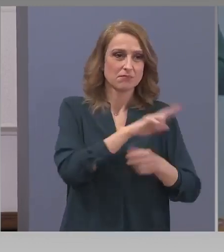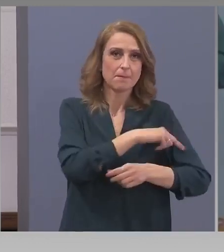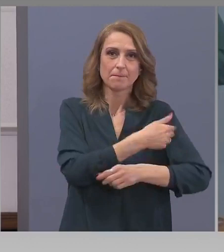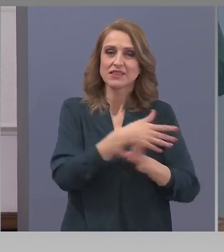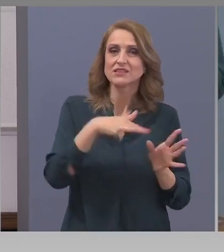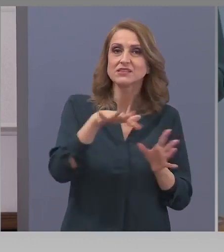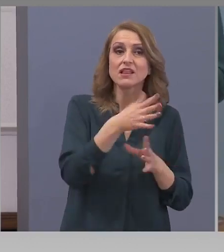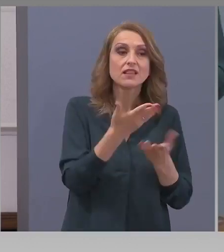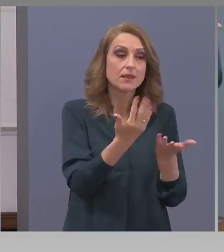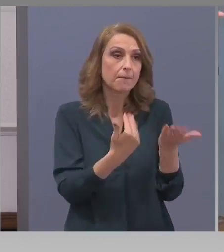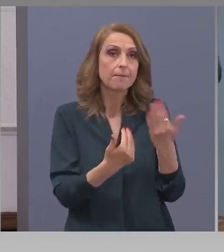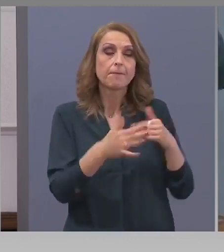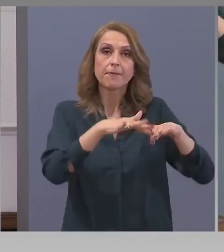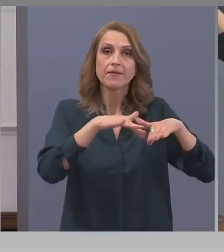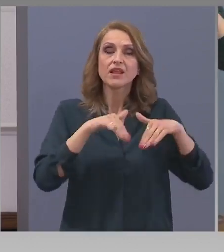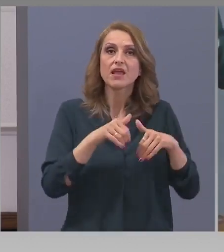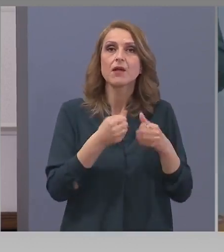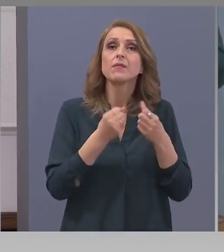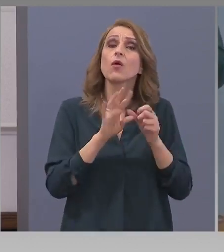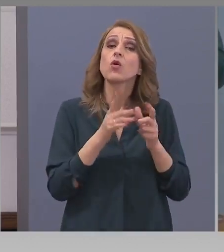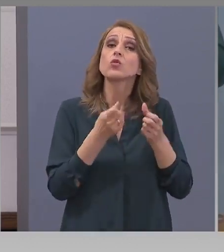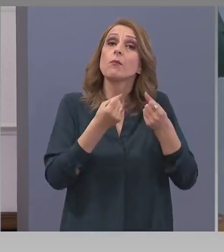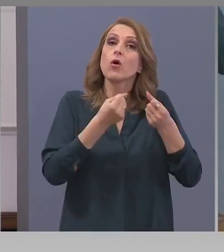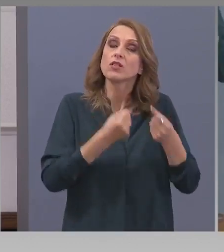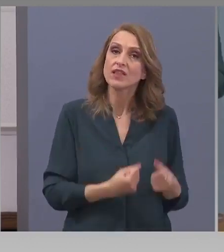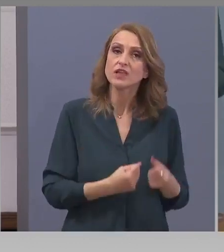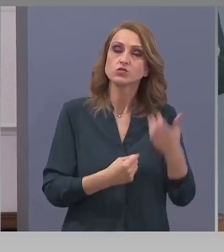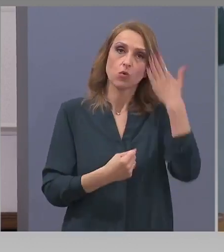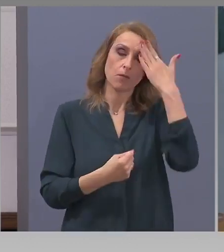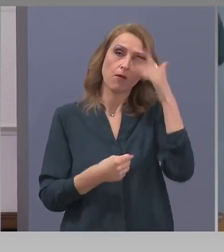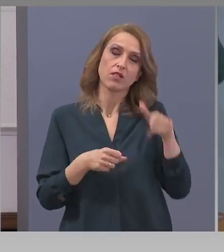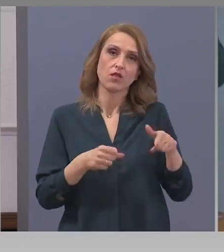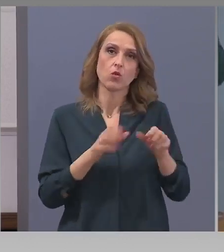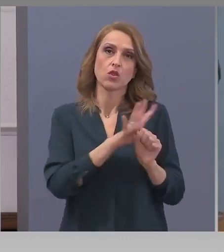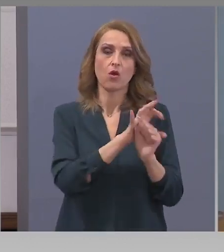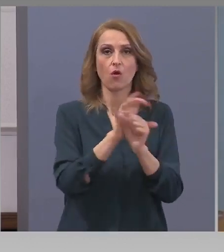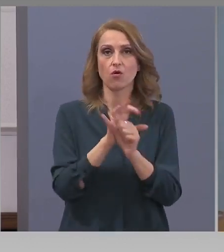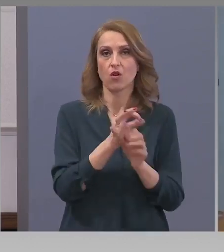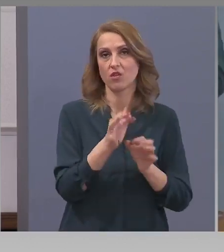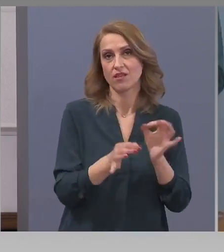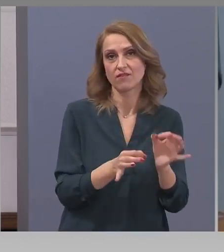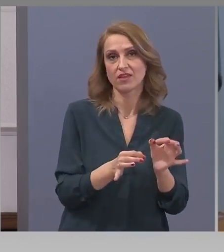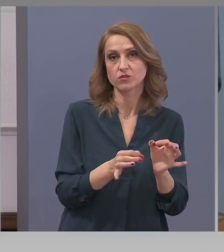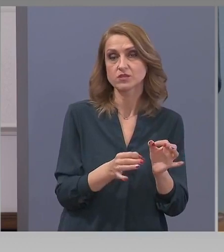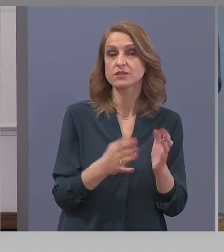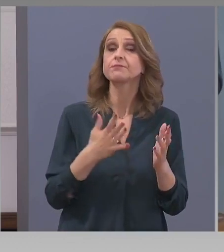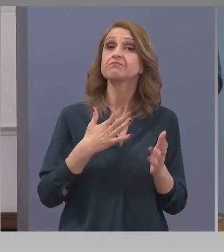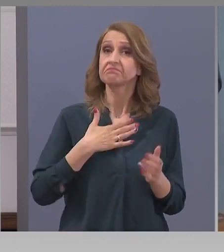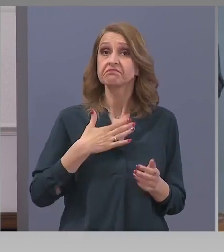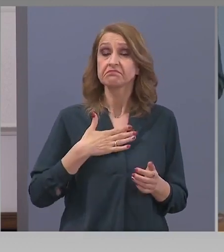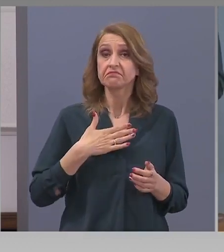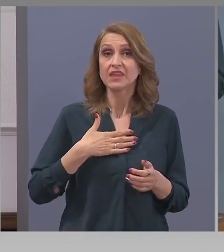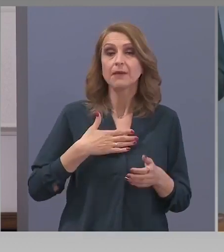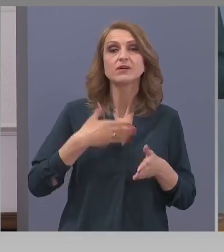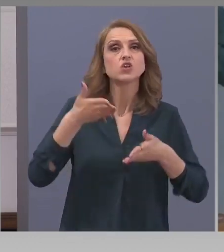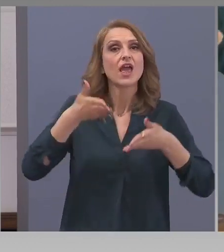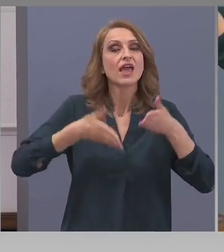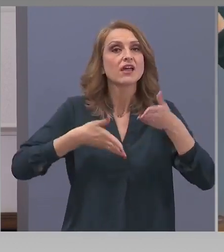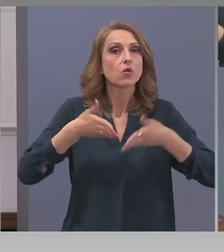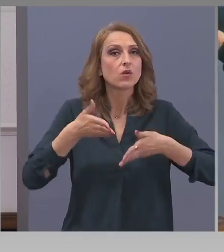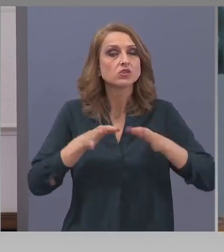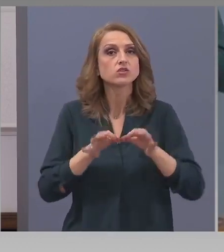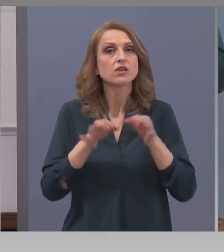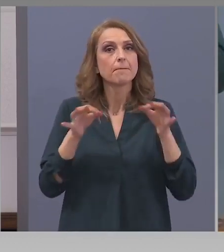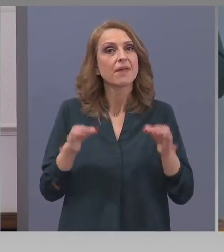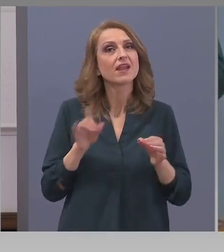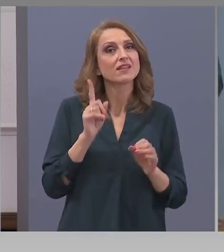частота на по-тежкоболните. И това е именно целта. Имаше хирургични мерки, които трябваше да се